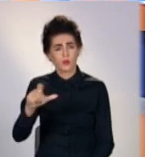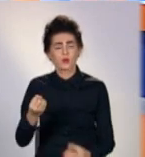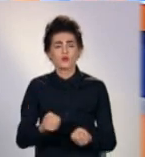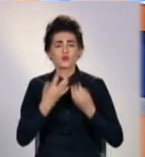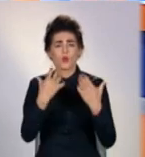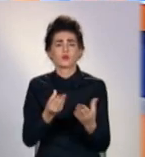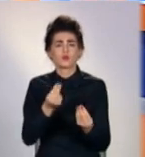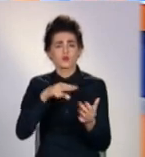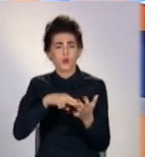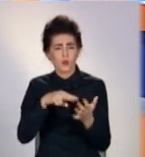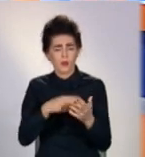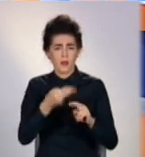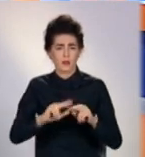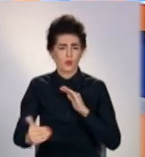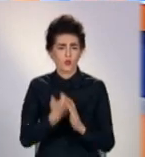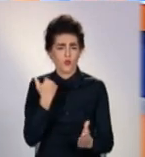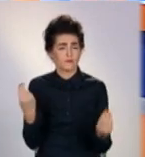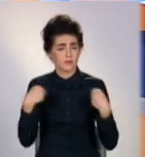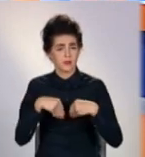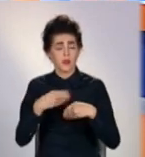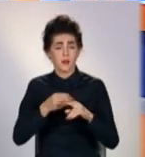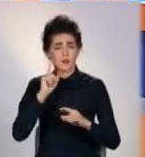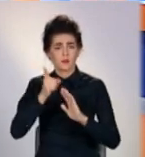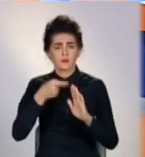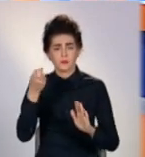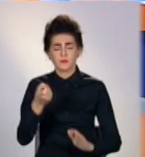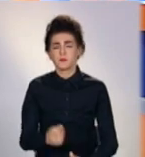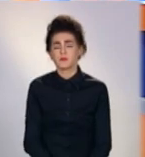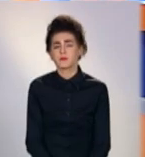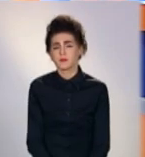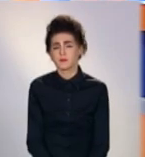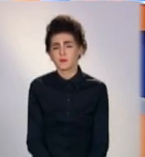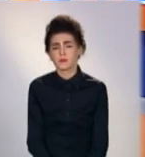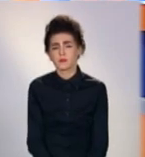грошей готові віддати за новий образ, розкаже Валерія Семічихіна.